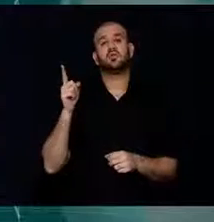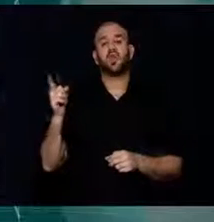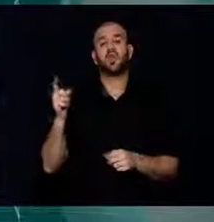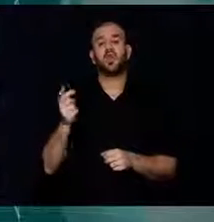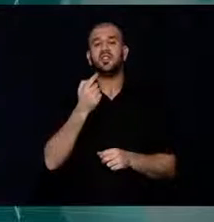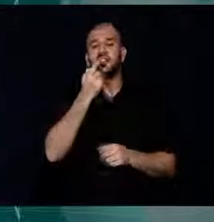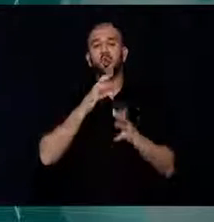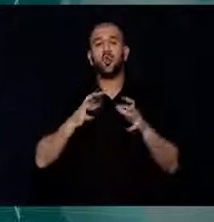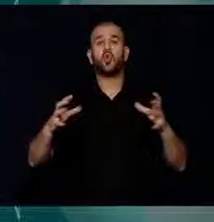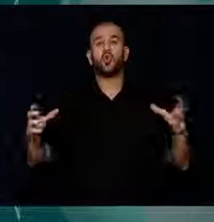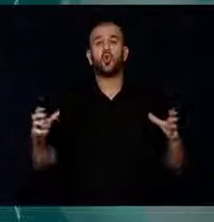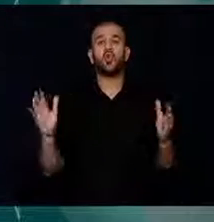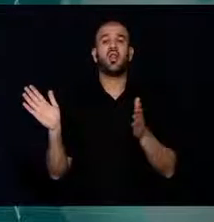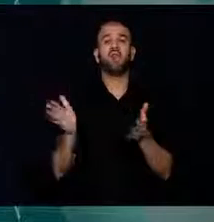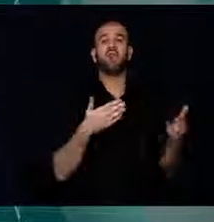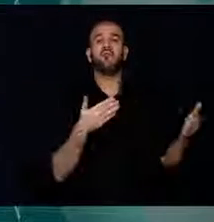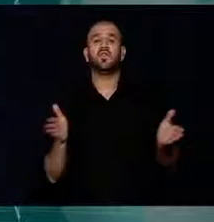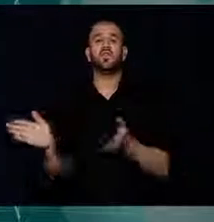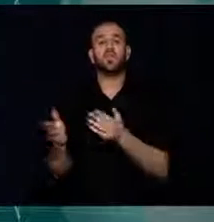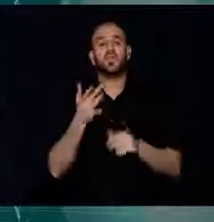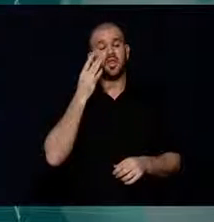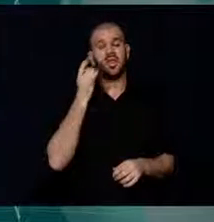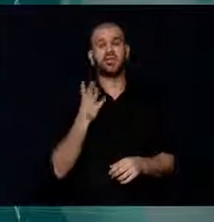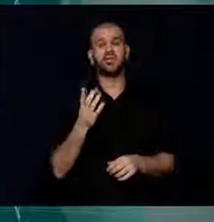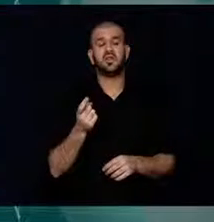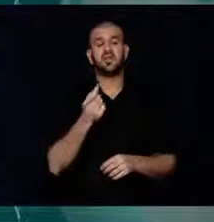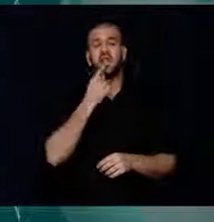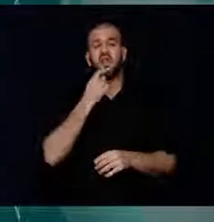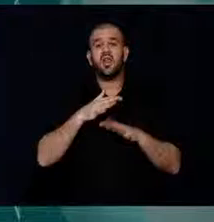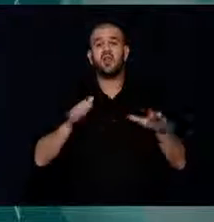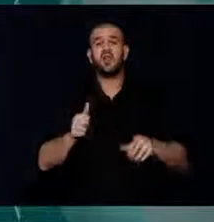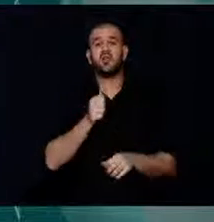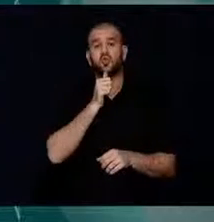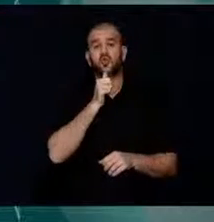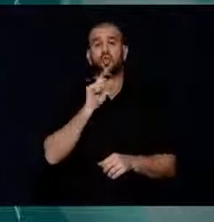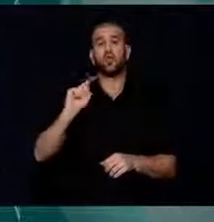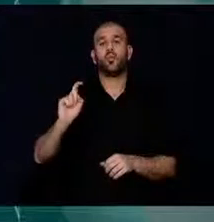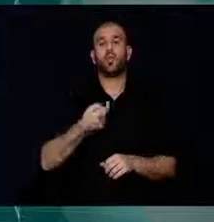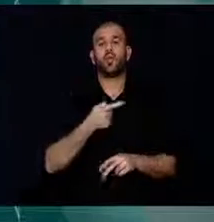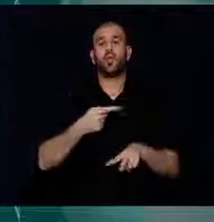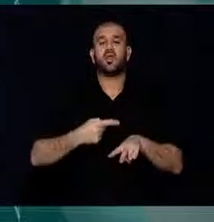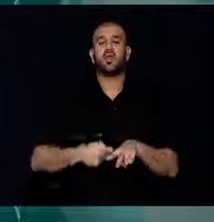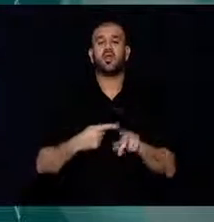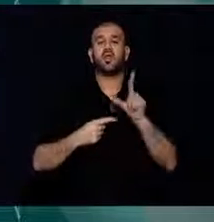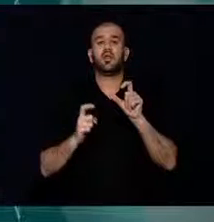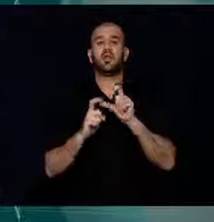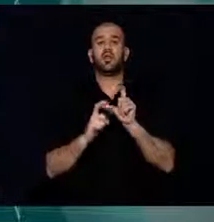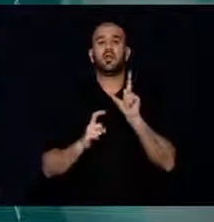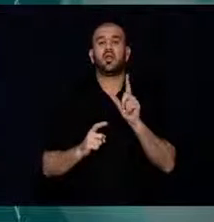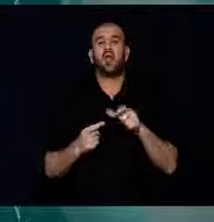alkler, tuz, proteinler ve kirliliğin birbirine